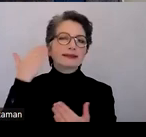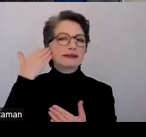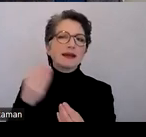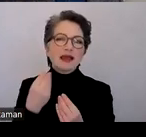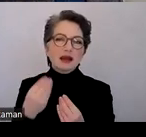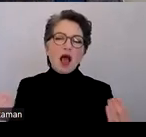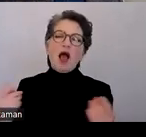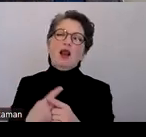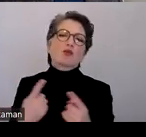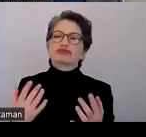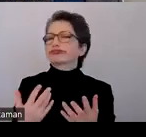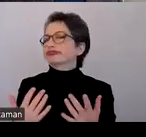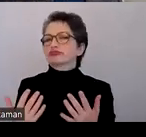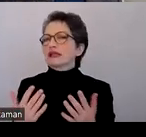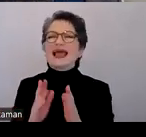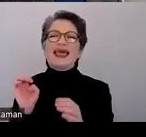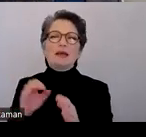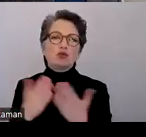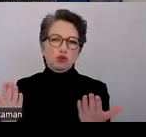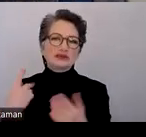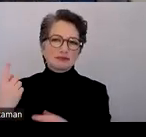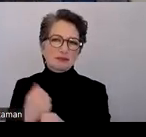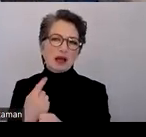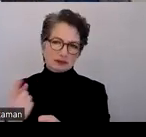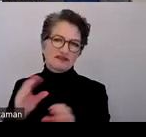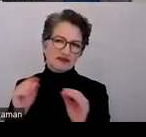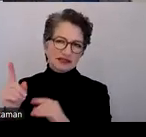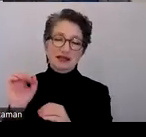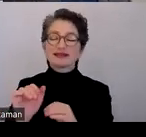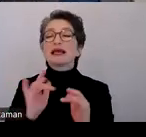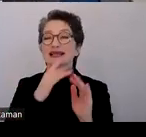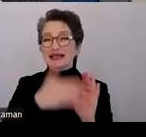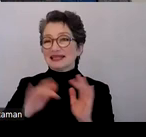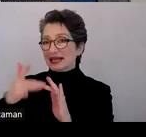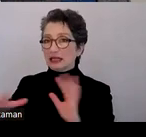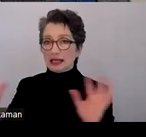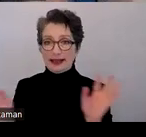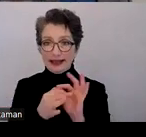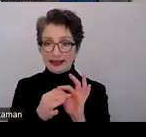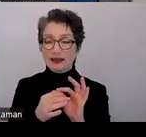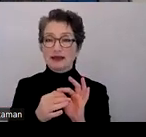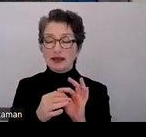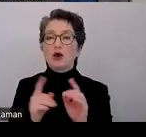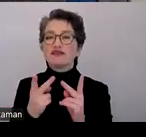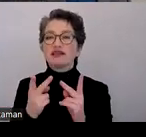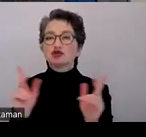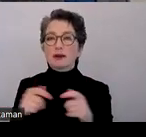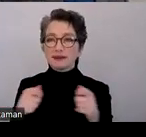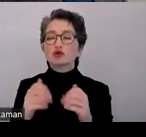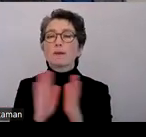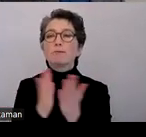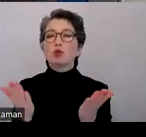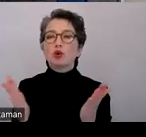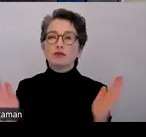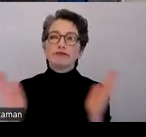sozusagen eine Website, also verschiedene Webseiten, die miteinander verlinkt sind, zusammenbinden und als Buch herausgeben und